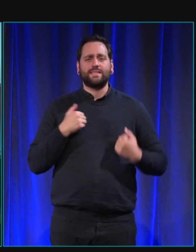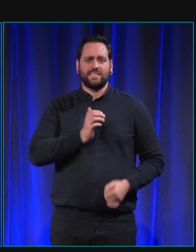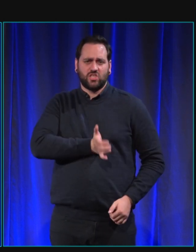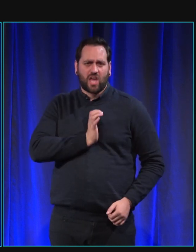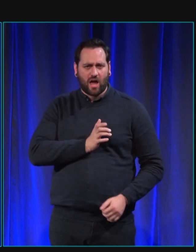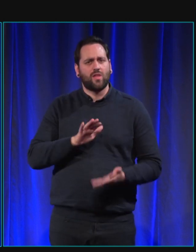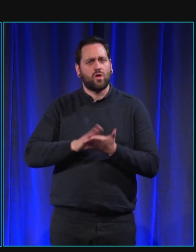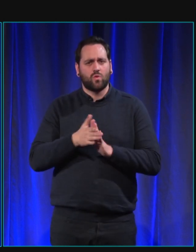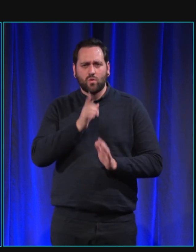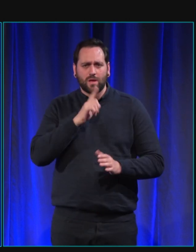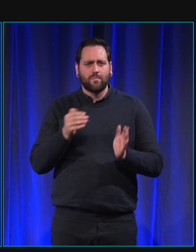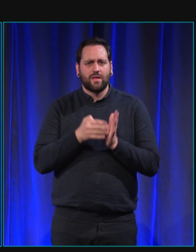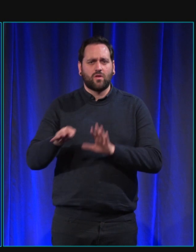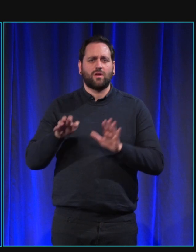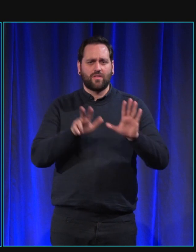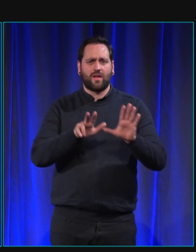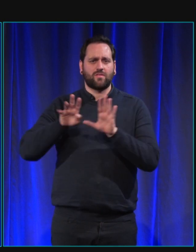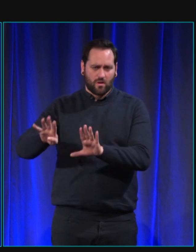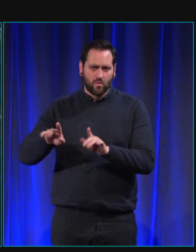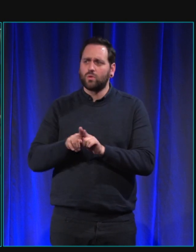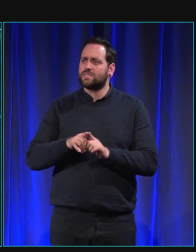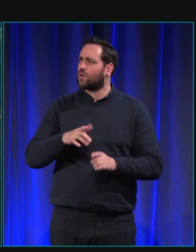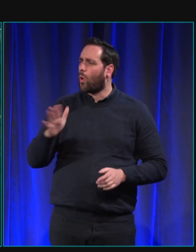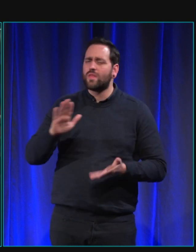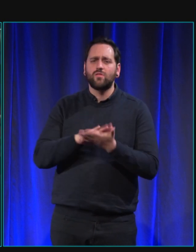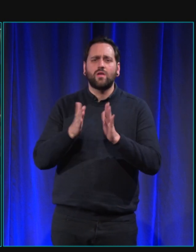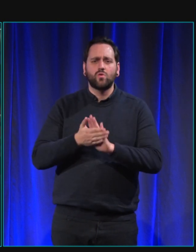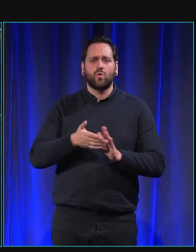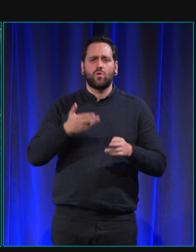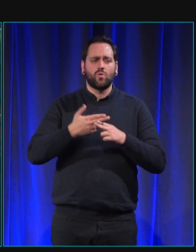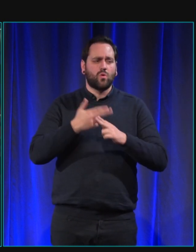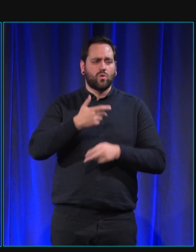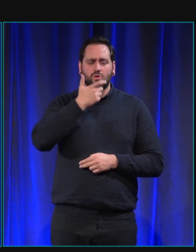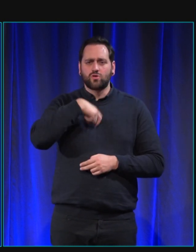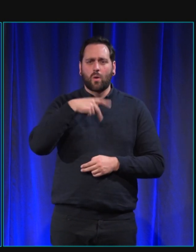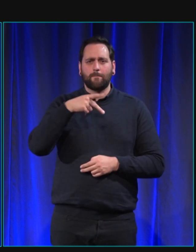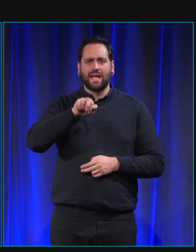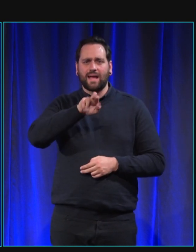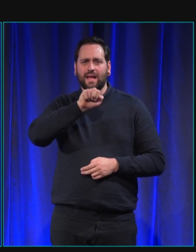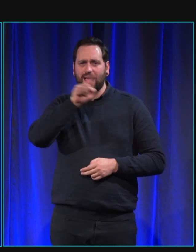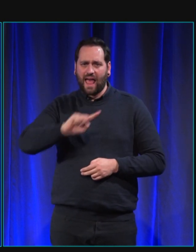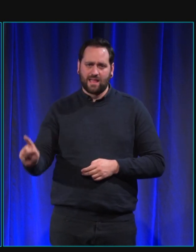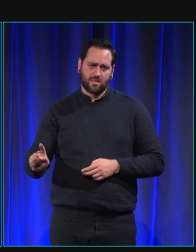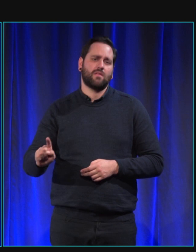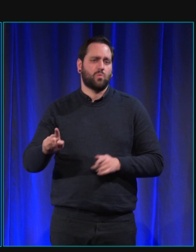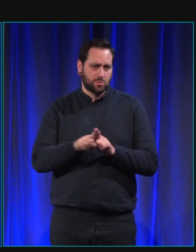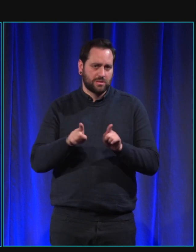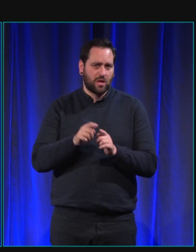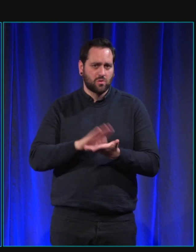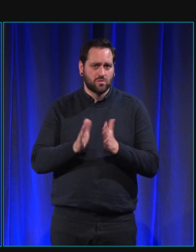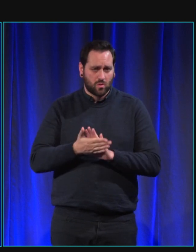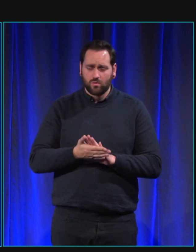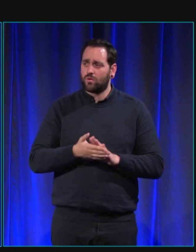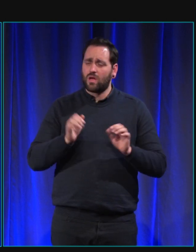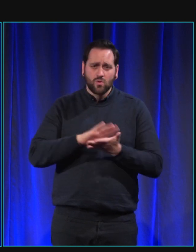il y monsieur Jean Pérez de l'association qui est dans la salle si vous avez des questions tout à l'heure voilà c'est une association qui ne forme pas que des chiens d